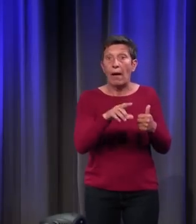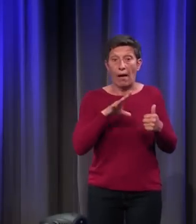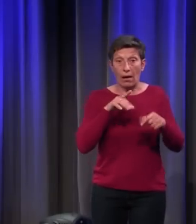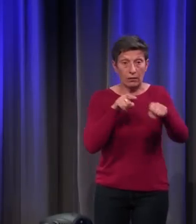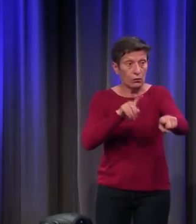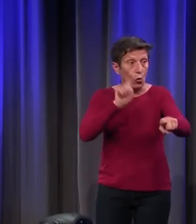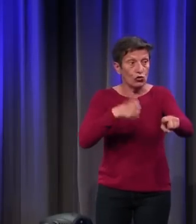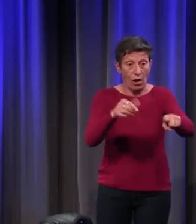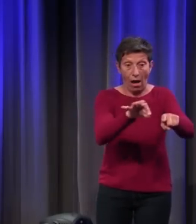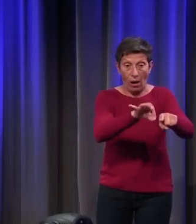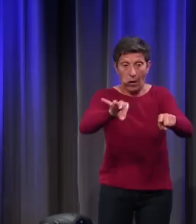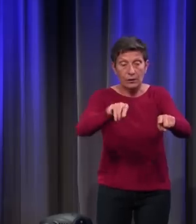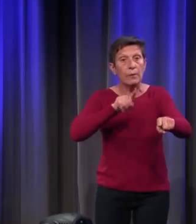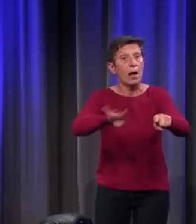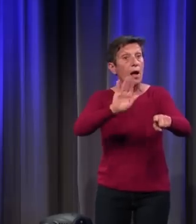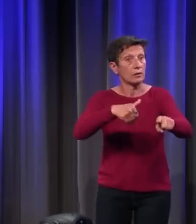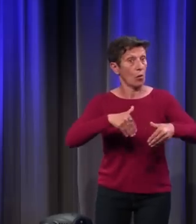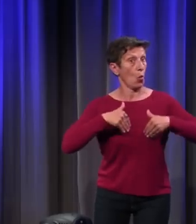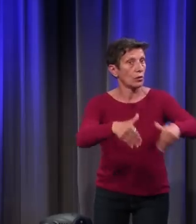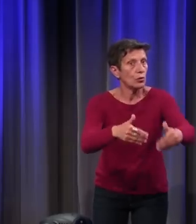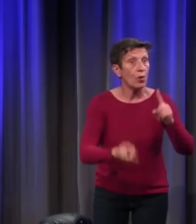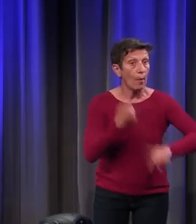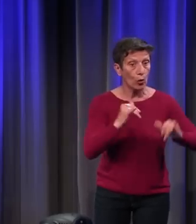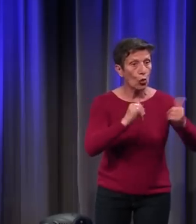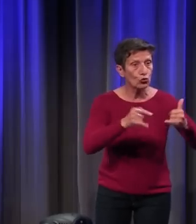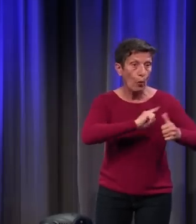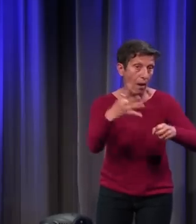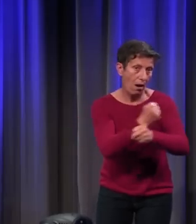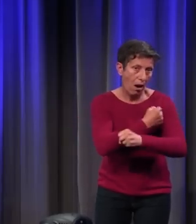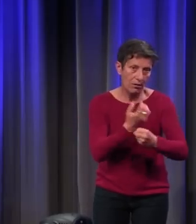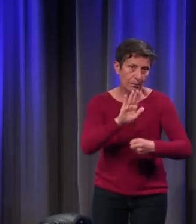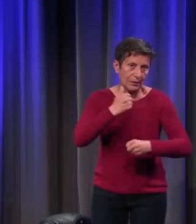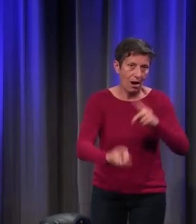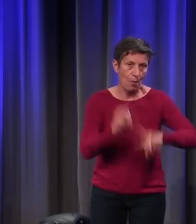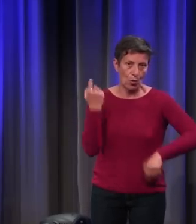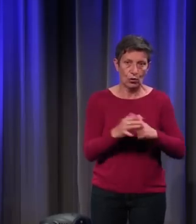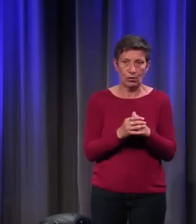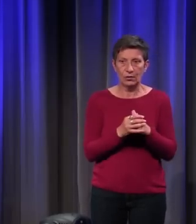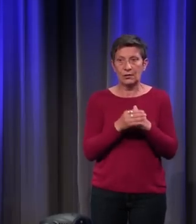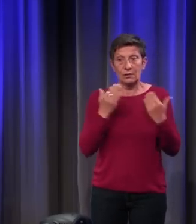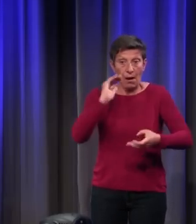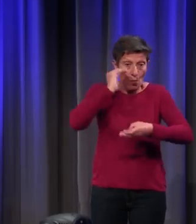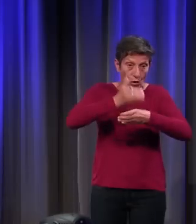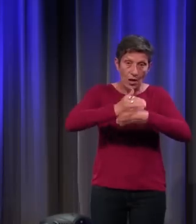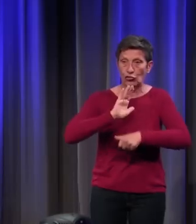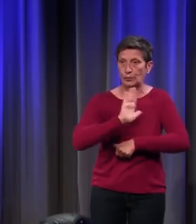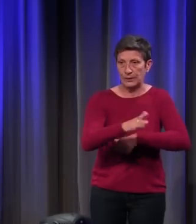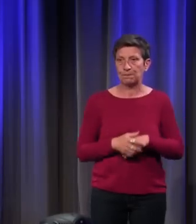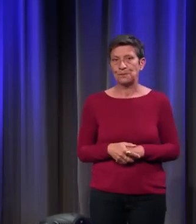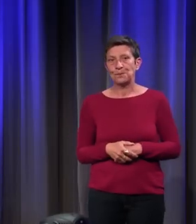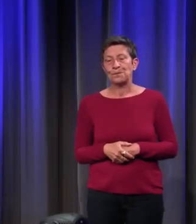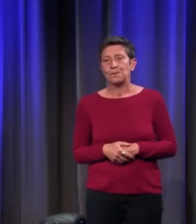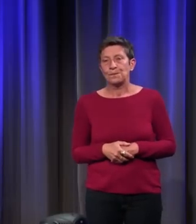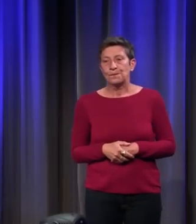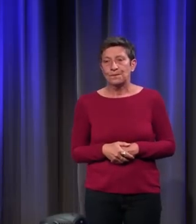pièce, et puis la partie continue. Ce qui compte,'est de jouer aux échecs, ce n pas de gagner. Voilà, ça,'est très, très médiéval. C'est